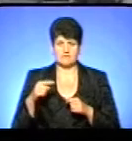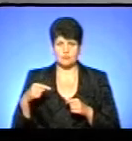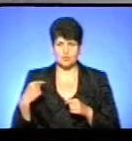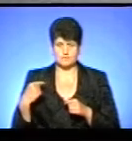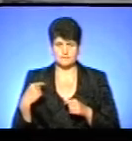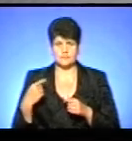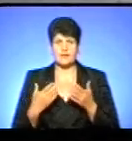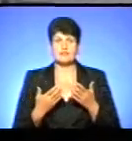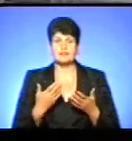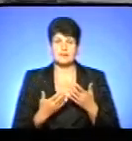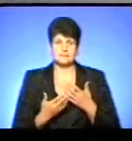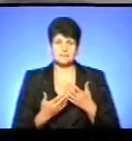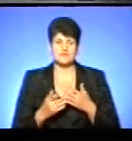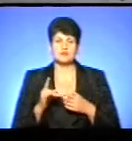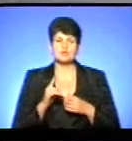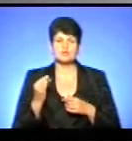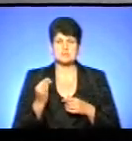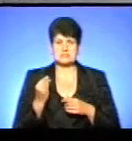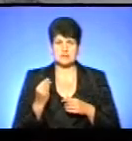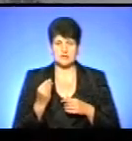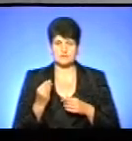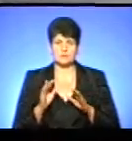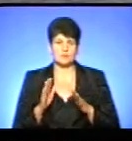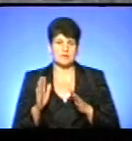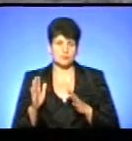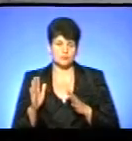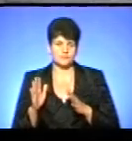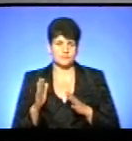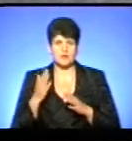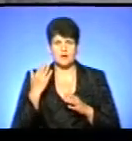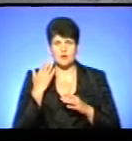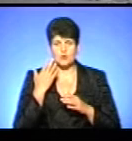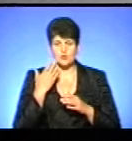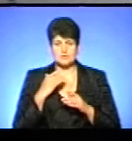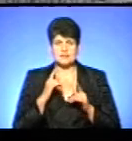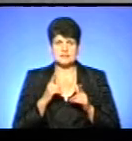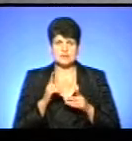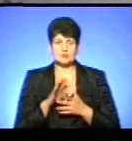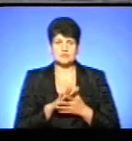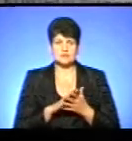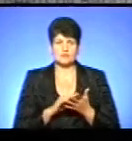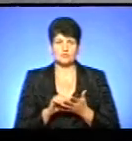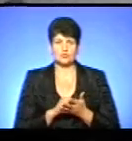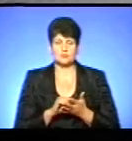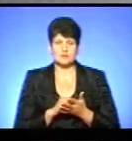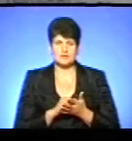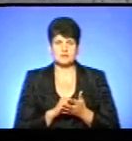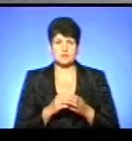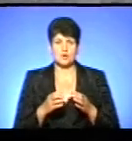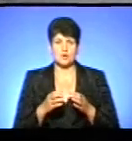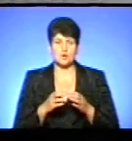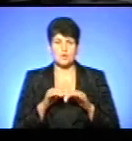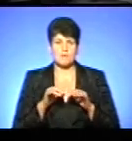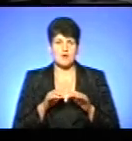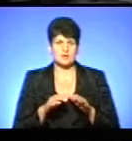Але, що цікаво, моменту, це коли, згідно з заявленою документацією компанії Protection